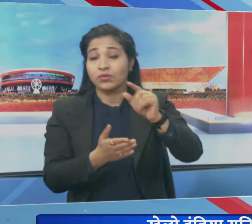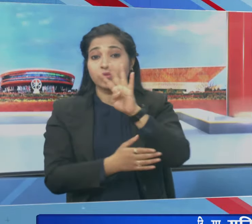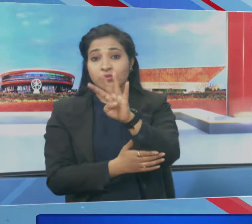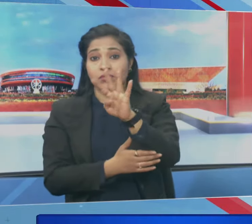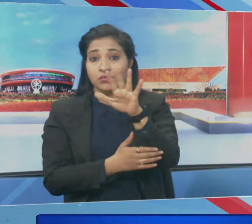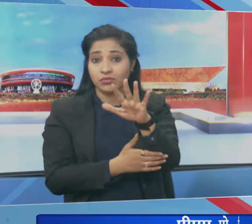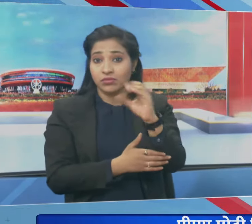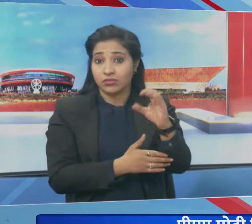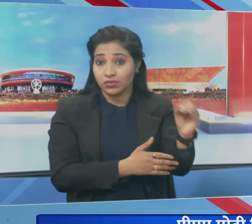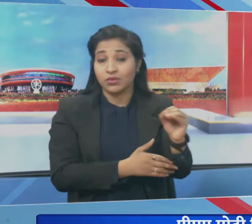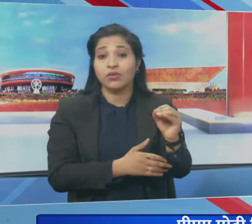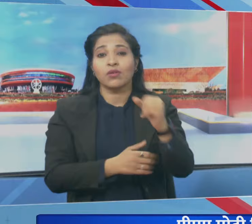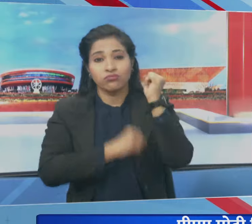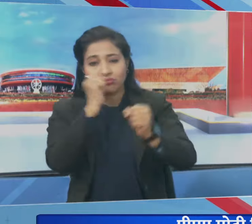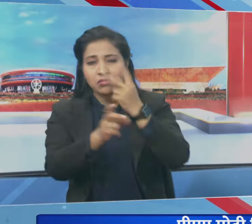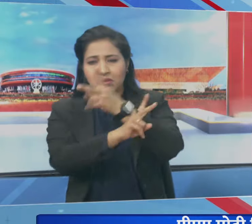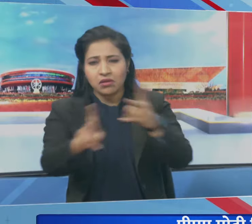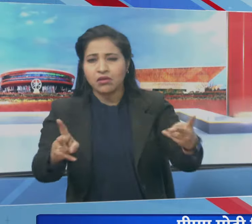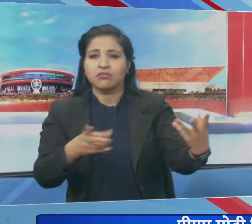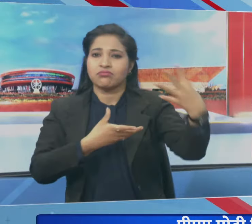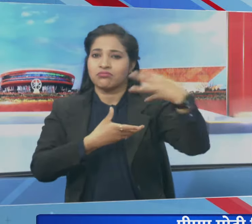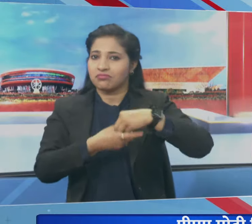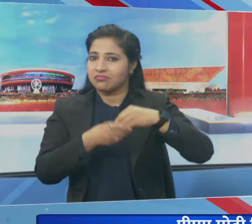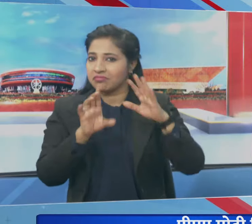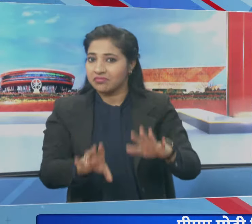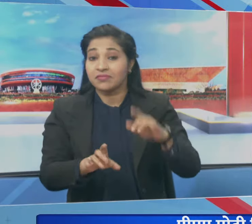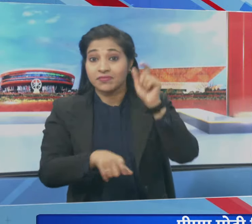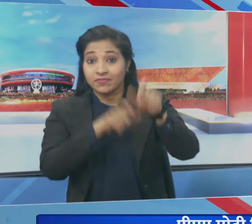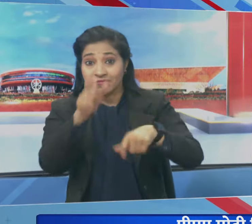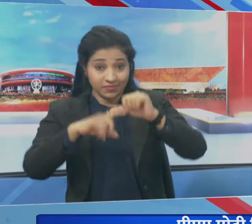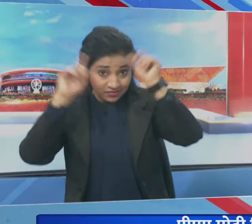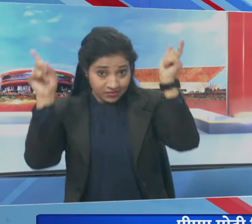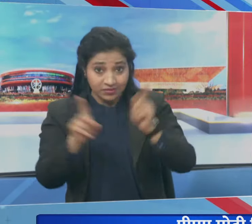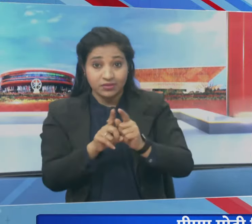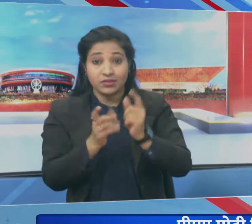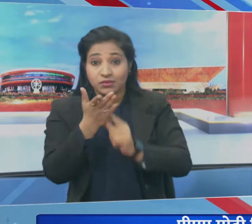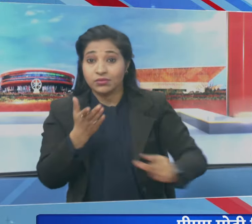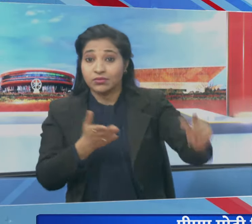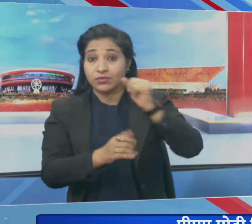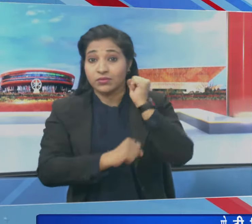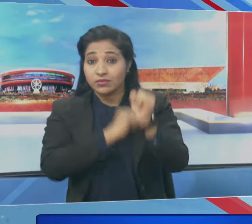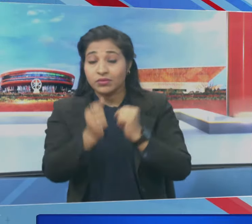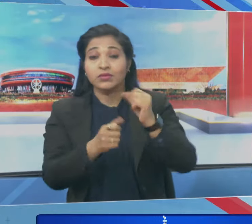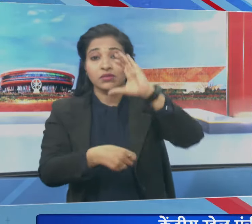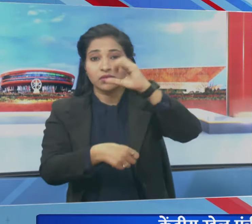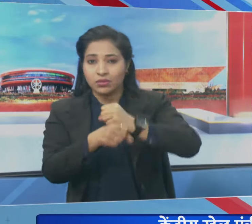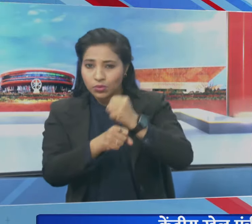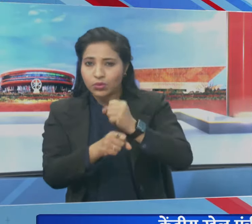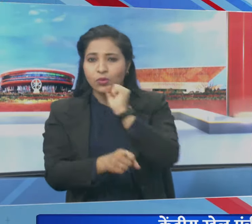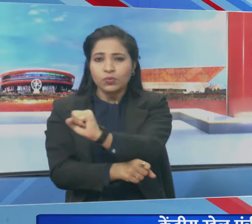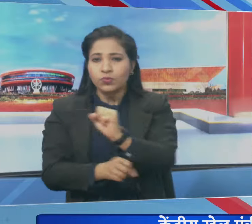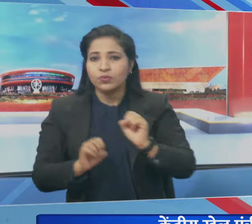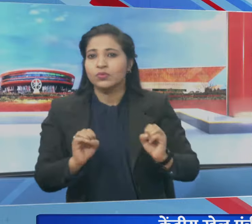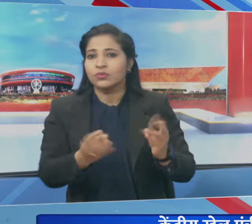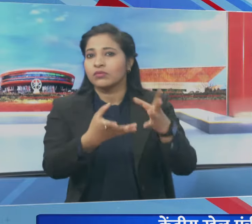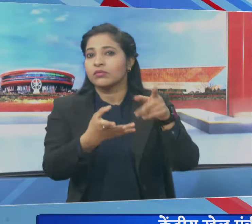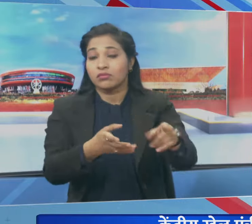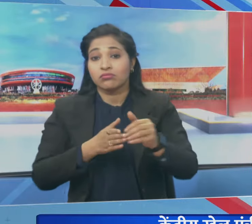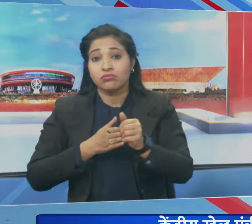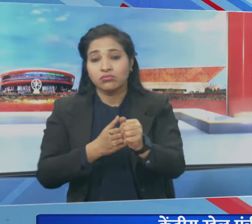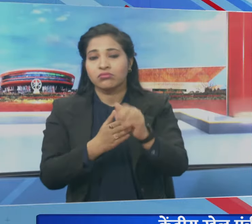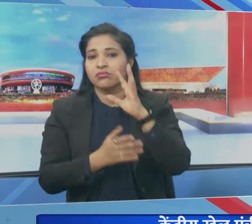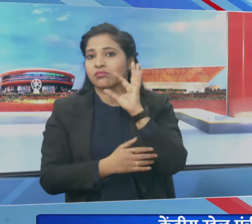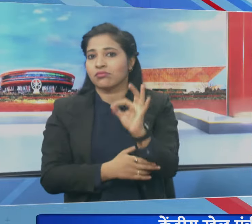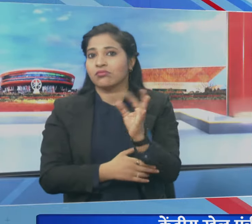विभिन खेलों में हिस्सा लेंगे खेलों इंडिया युनिवर्सिटी गेम्स केंद्र सरकार द्वारा शुरू की गई खेलों इंडिया पहल का एक